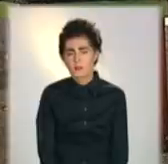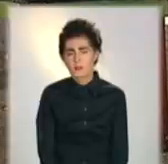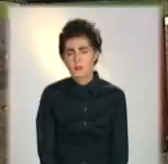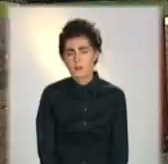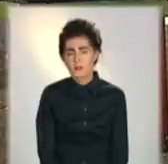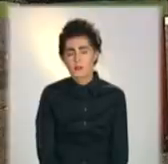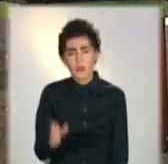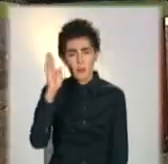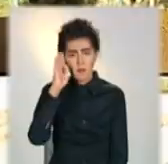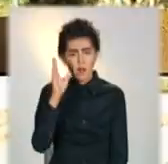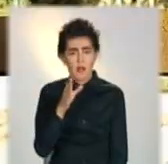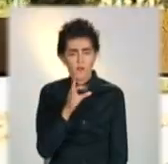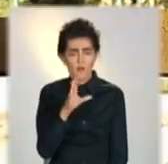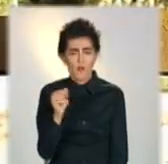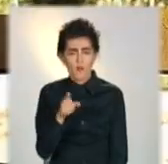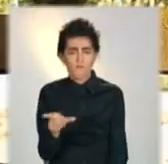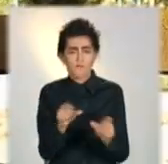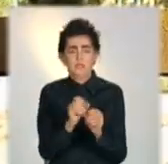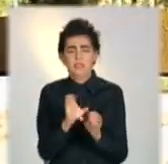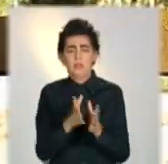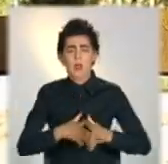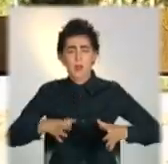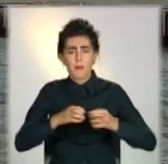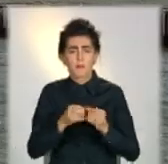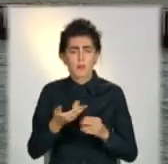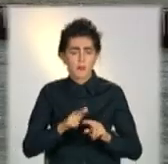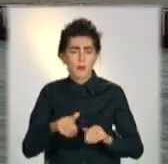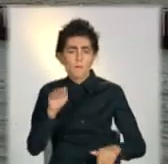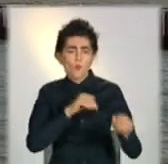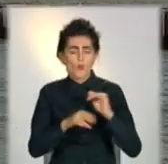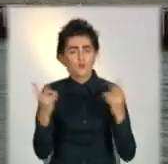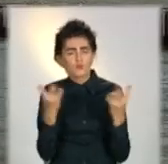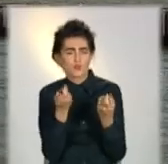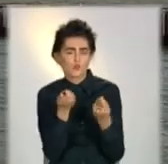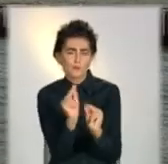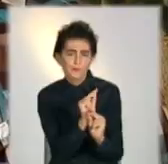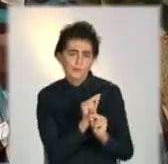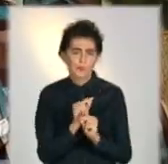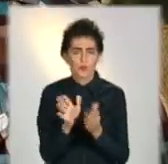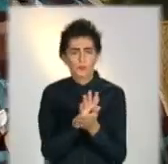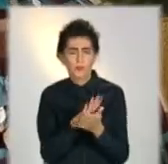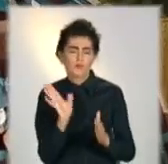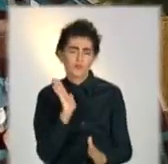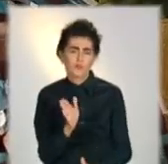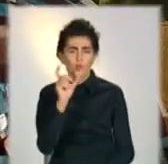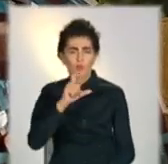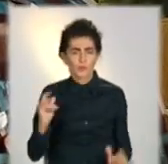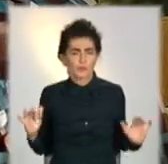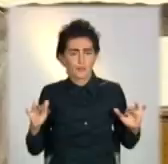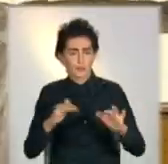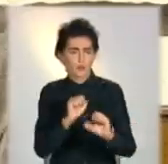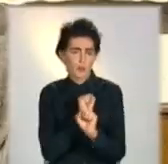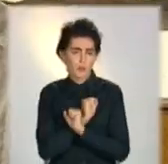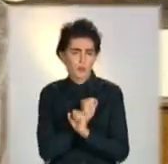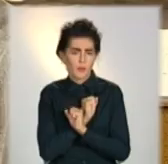Пан Володимир із родиною на пляжі. Каже, місцевий пірс давно треба облаштувати. Тоді сюди потягнуться відпочивальники.